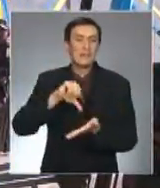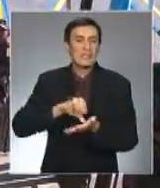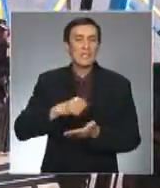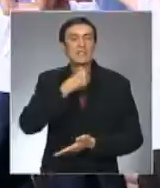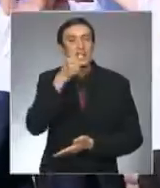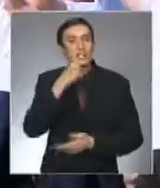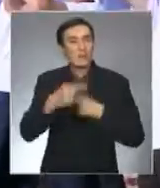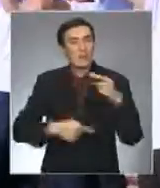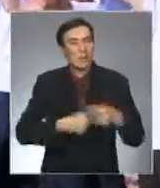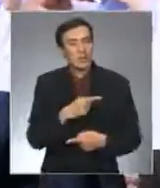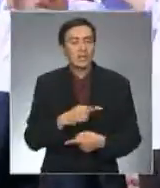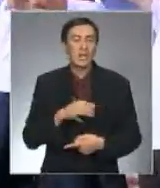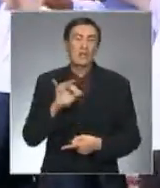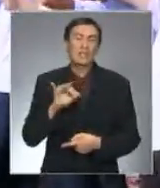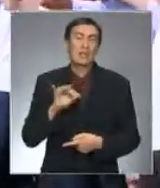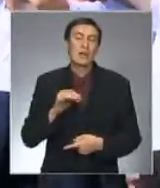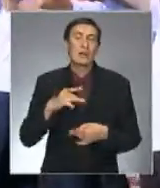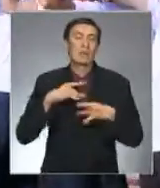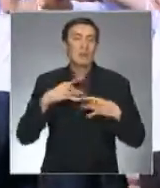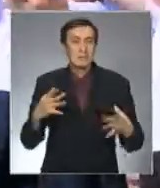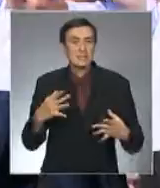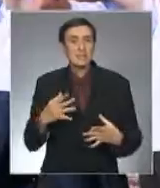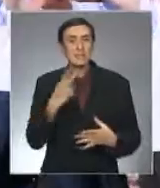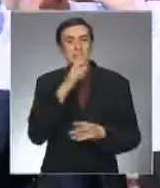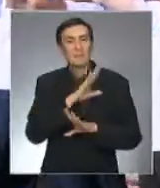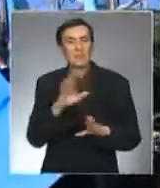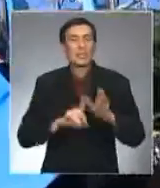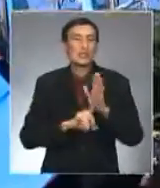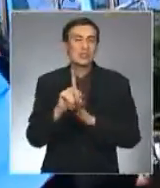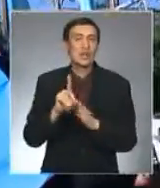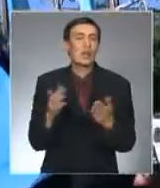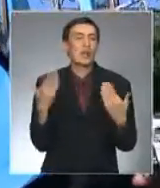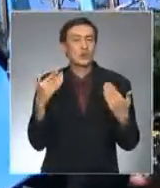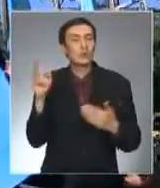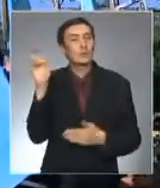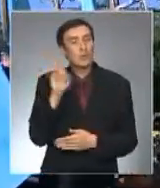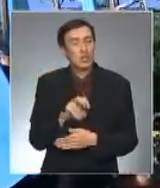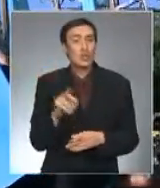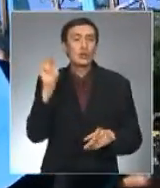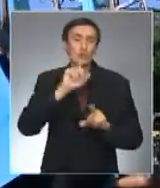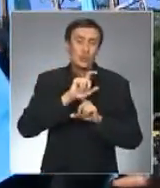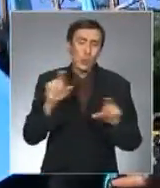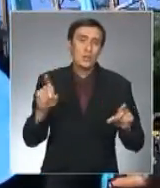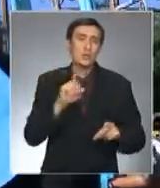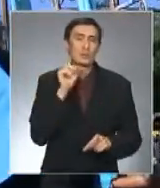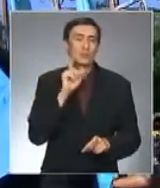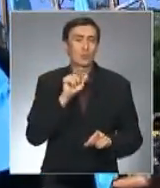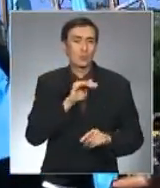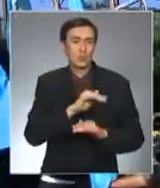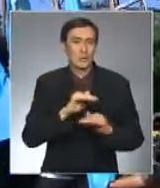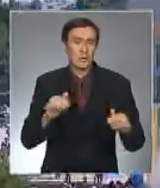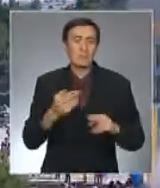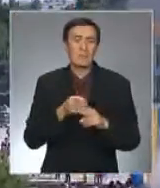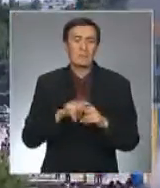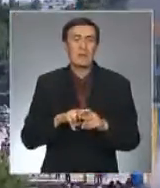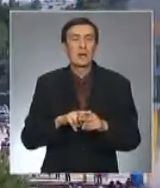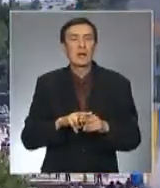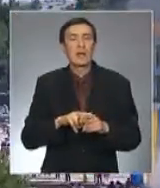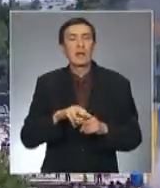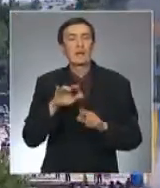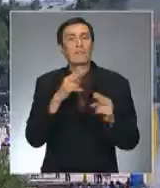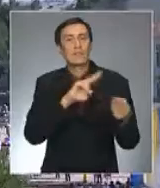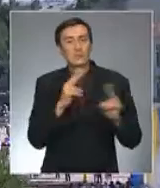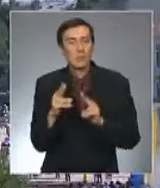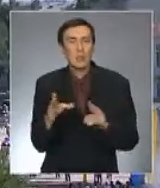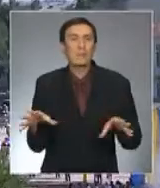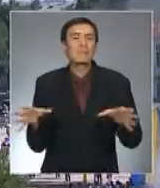старшего поколения. Отметить этот праздник, несмотря на начавшиеся каникулы, пришли школьники и студенты. Патриотический флешмоб